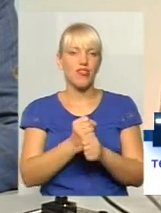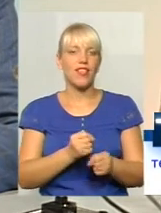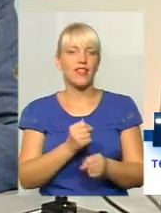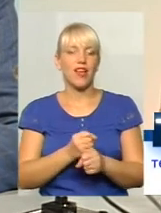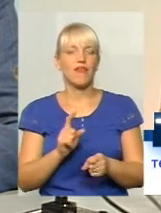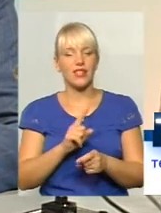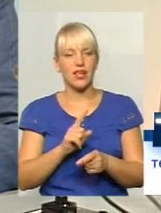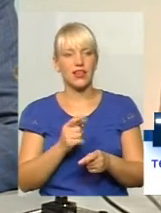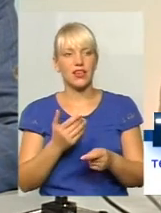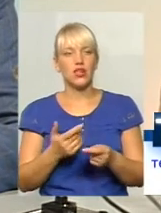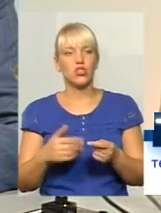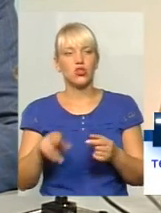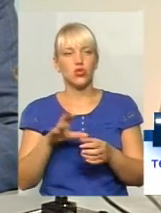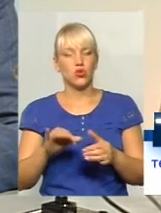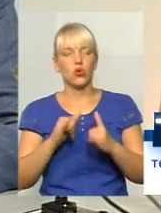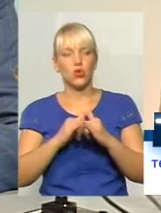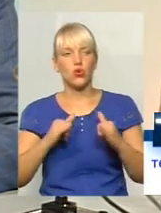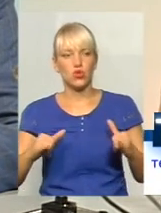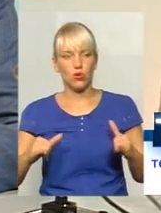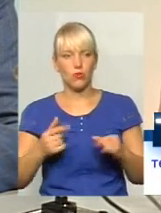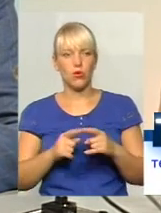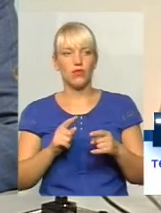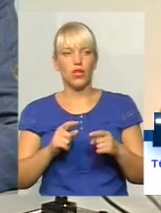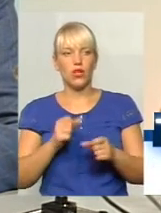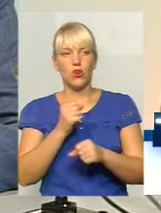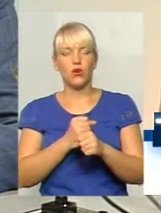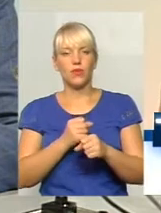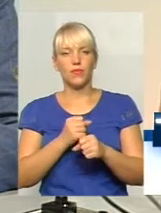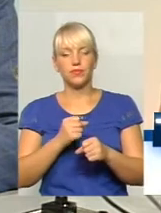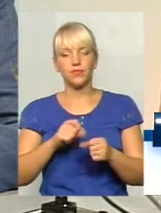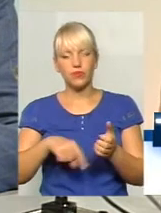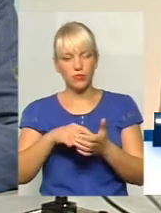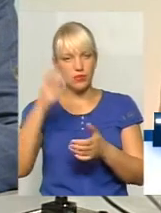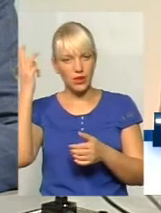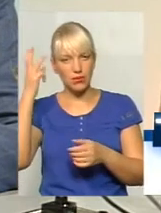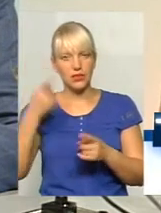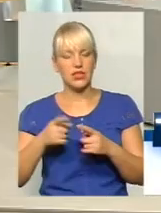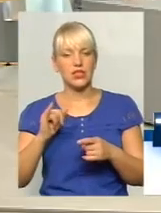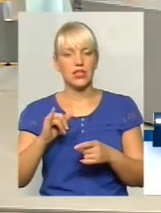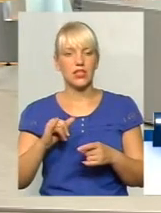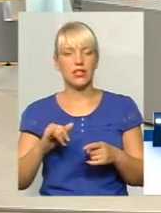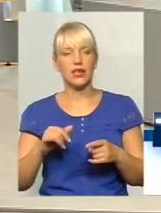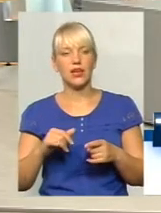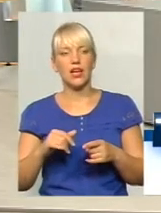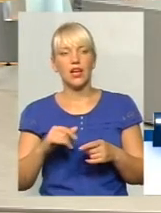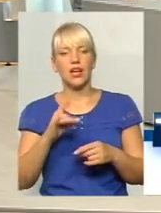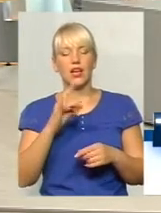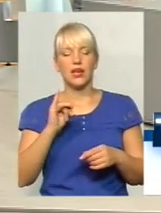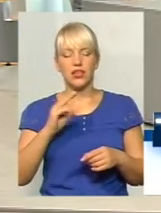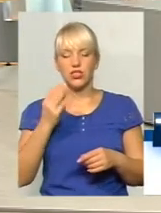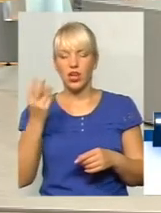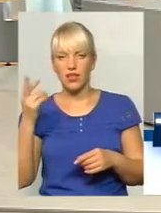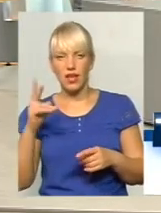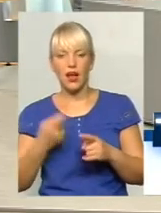розбудови громадянського суспільства, зокрема, і в місті Хмельницькому. І від рішенням громадських слухань відступити набагато важче, ніж від